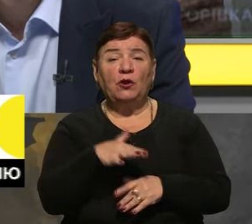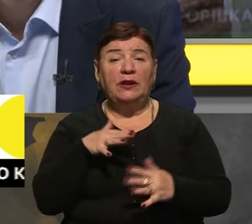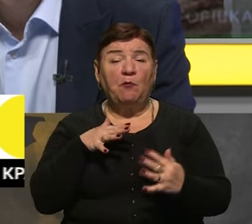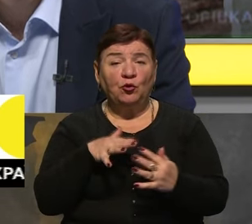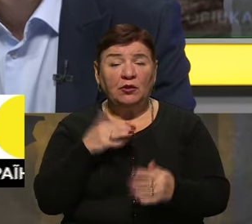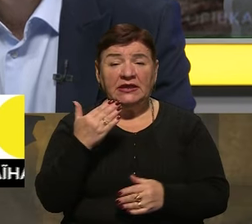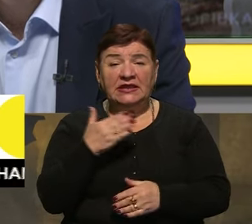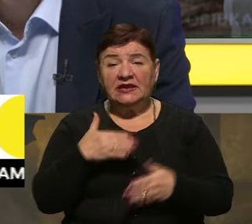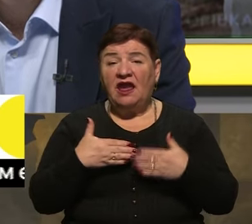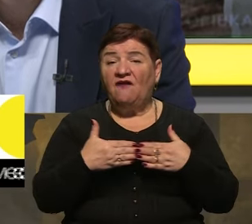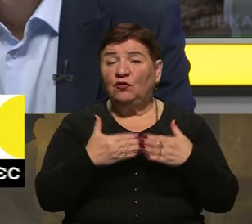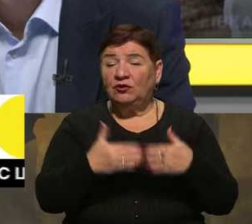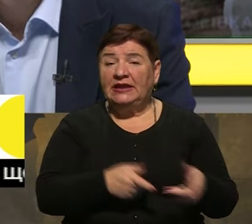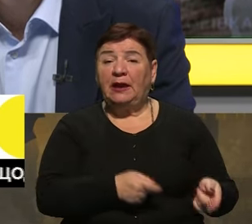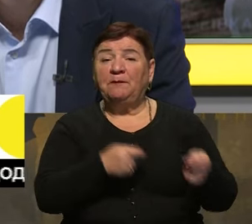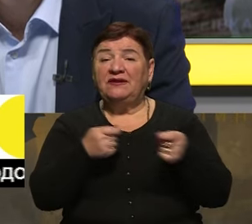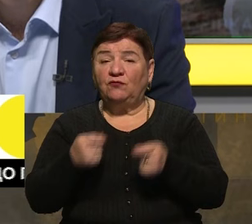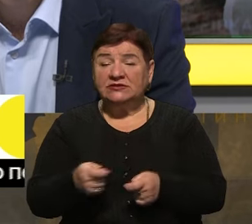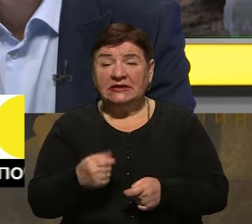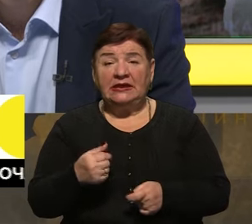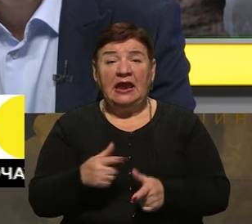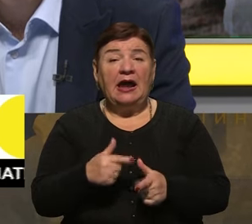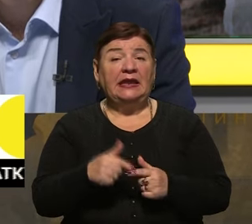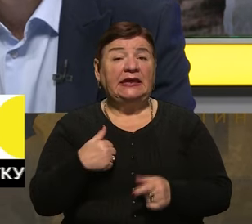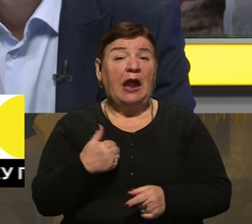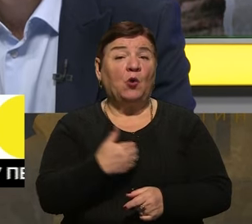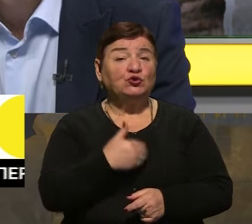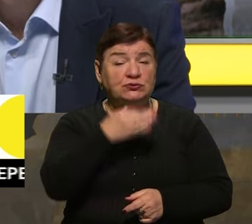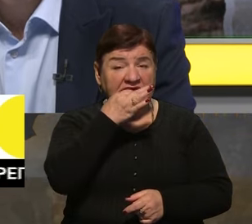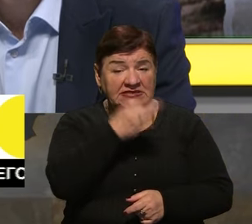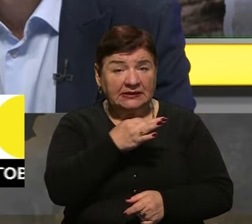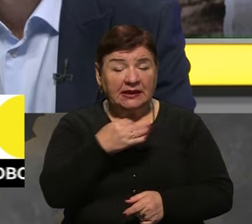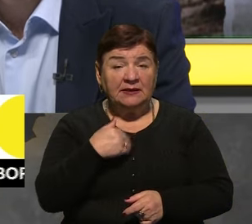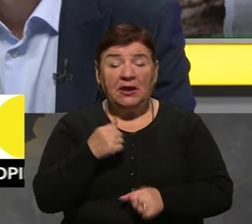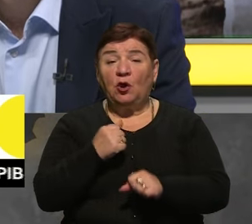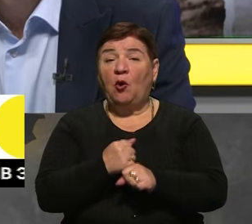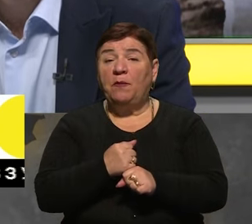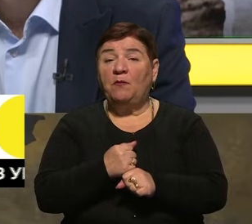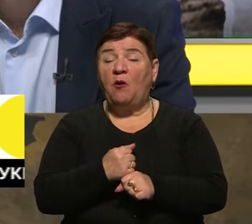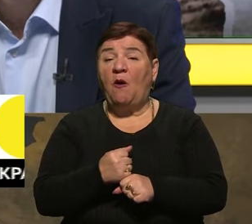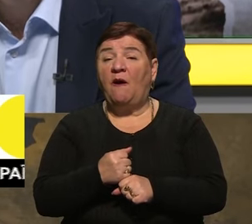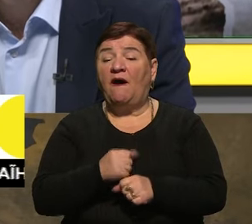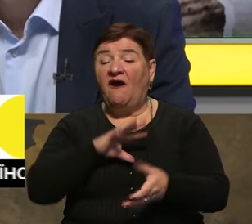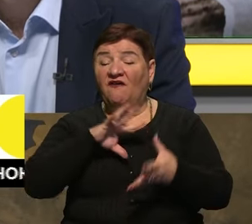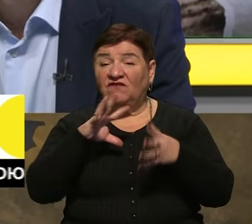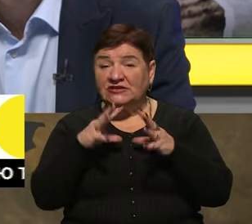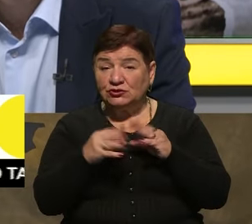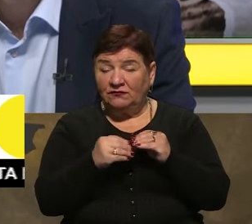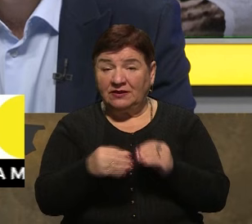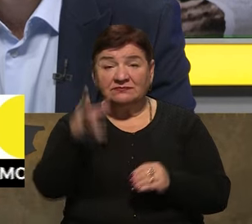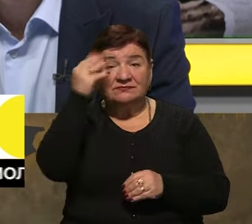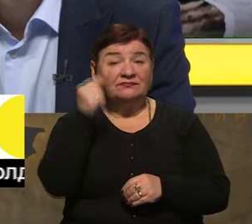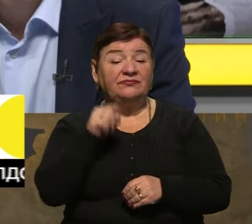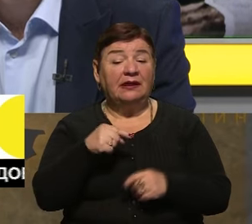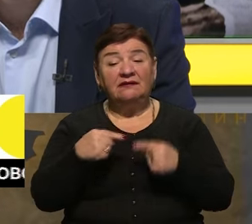і їхні волонтери їм підвозять. Але я хочу сказати, що і ми робимо висновки, і змінюється тактика, з урахуванням